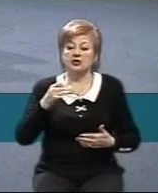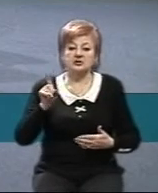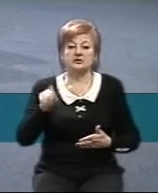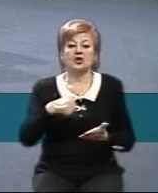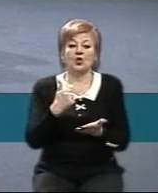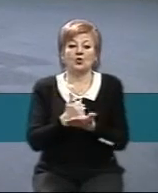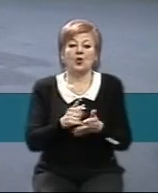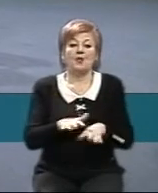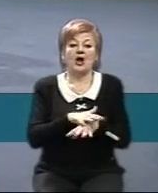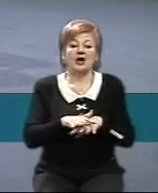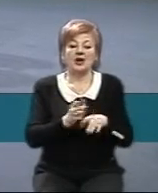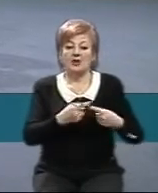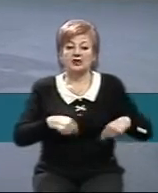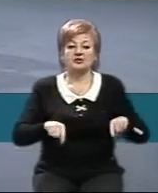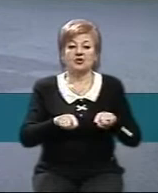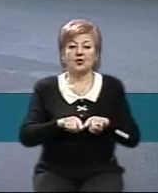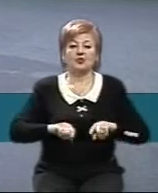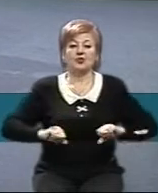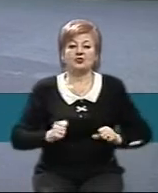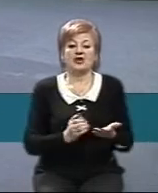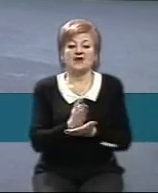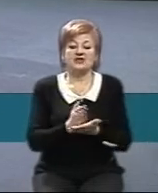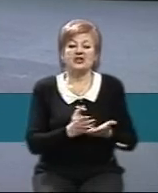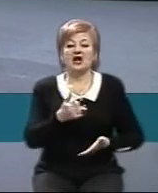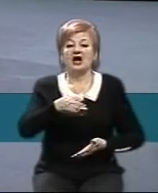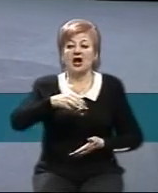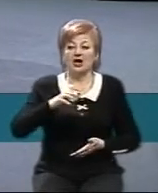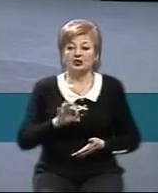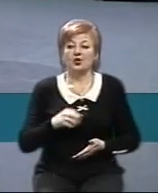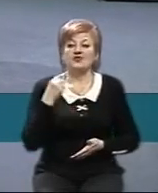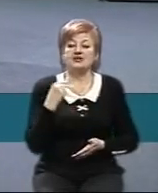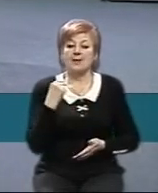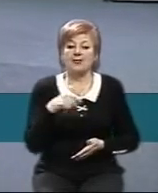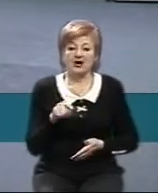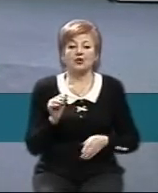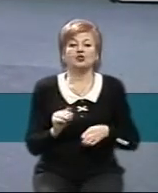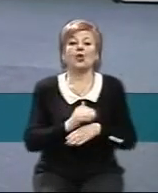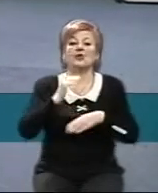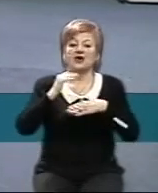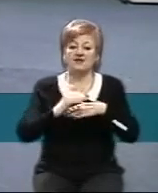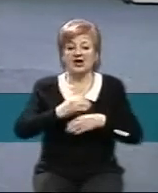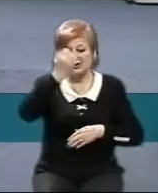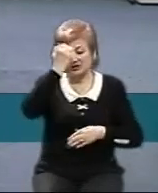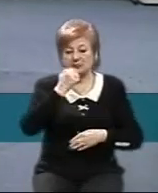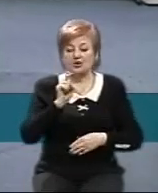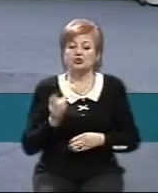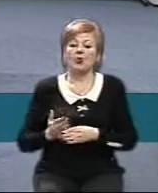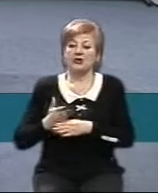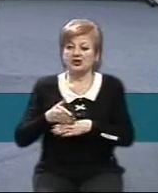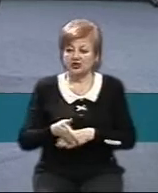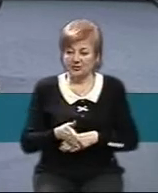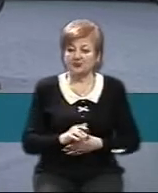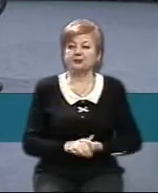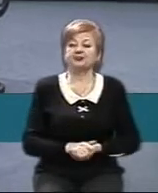голову громадської організації «Товариства ветеранів АТО» у Запоріжжі. Добрий вечір, дуже дякуємо, що звітали до нас